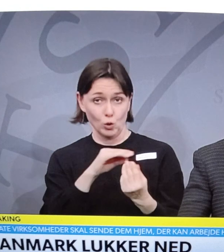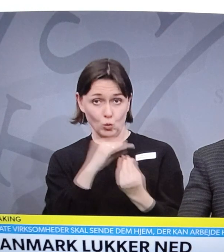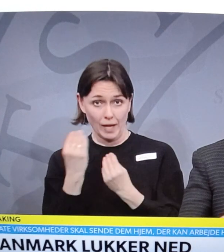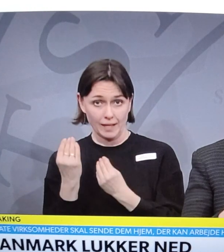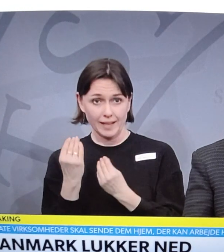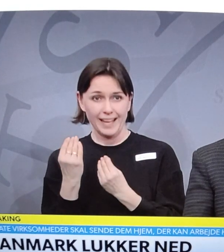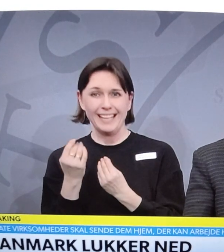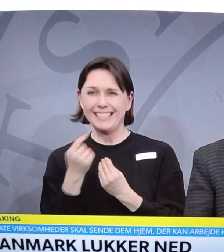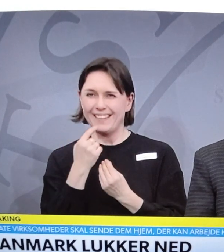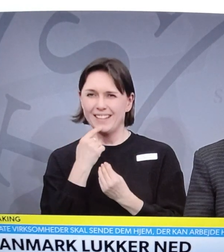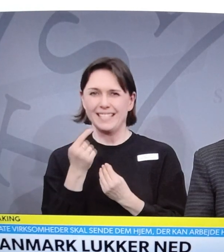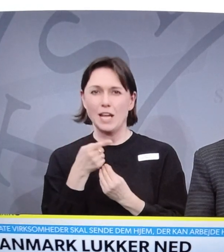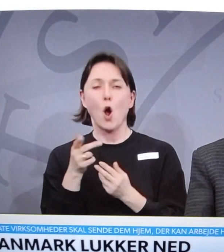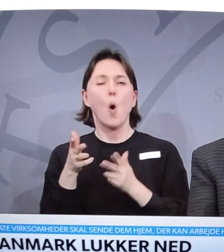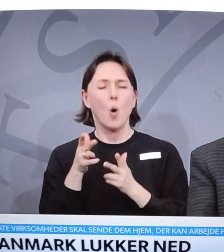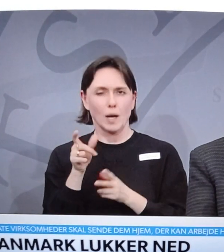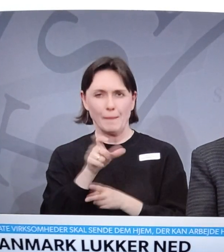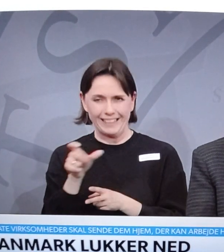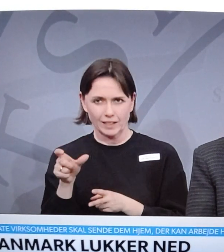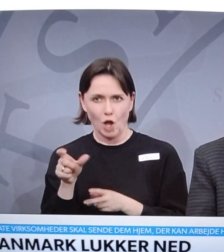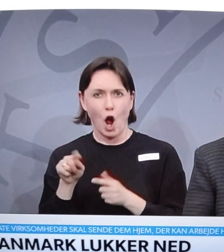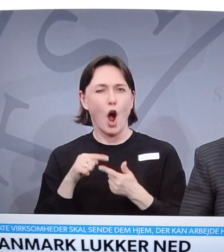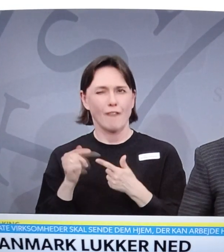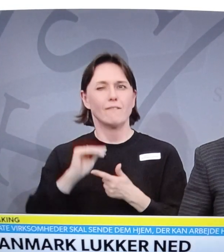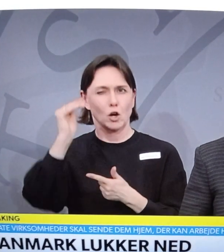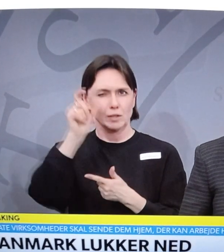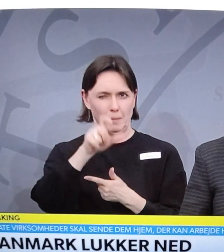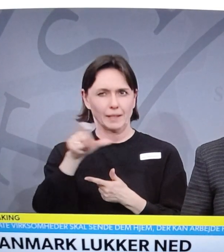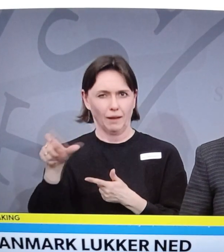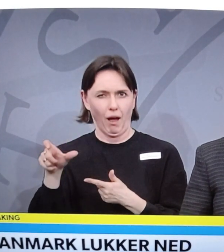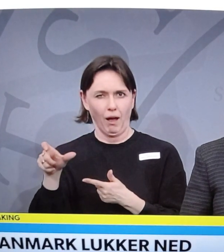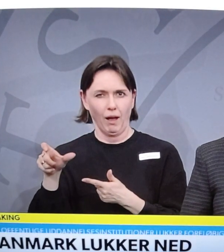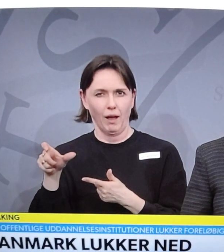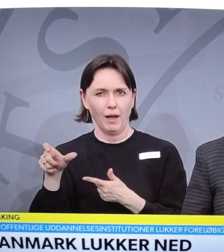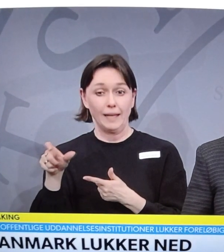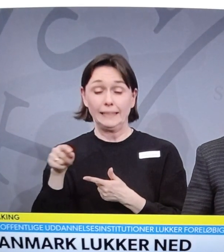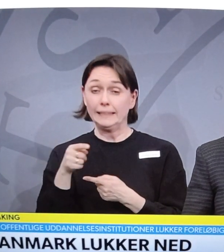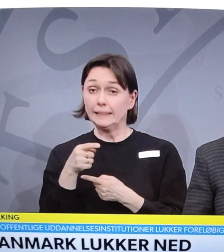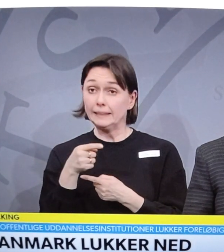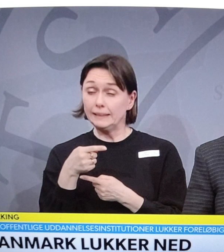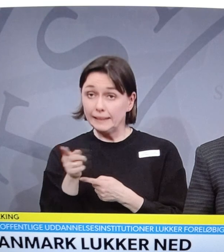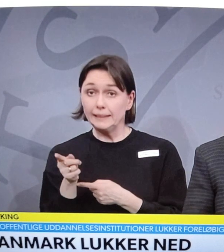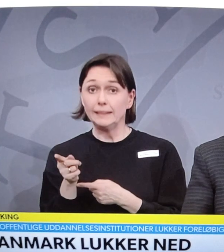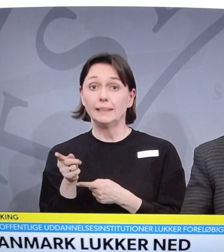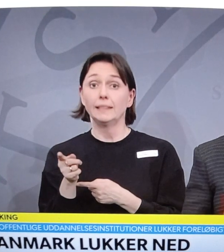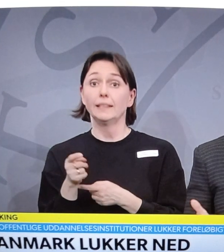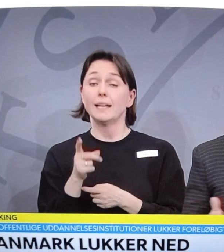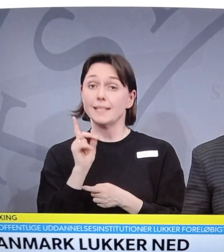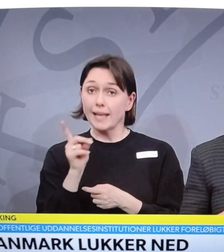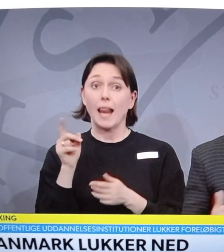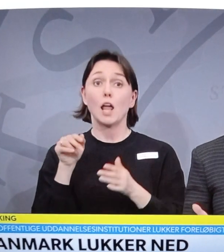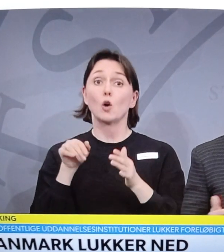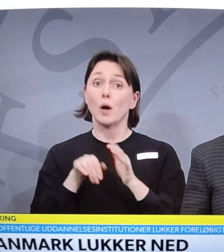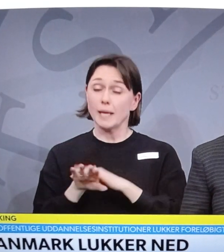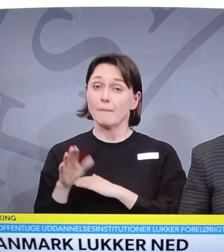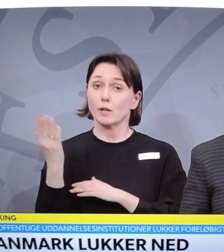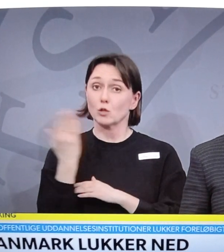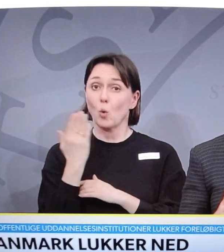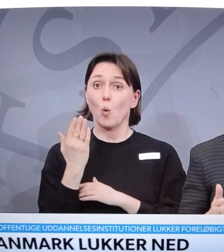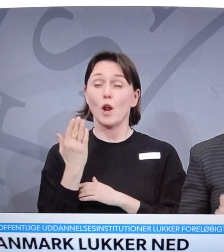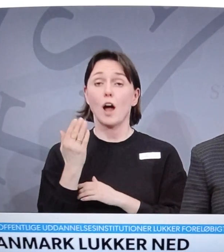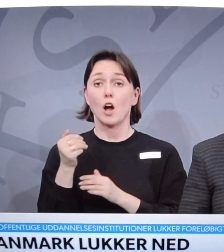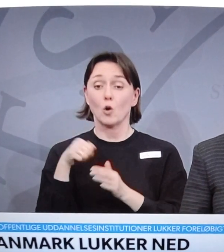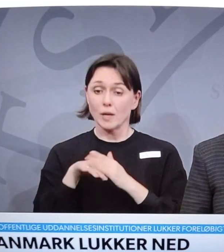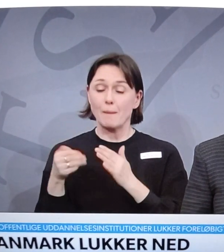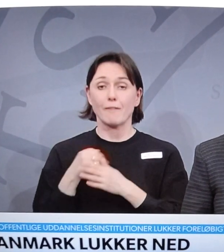altså der hvor der er tal om unge mennesker og voksne mennesker, de skal gå hjem fra skole og få uddannelse